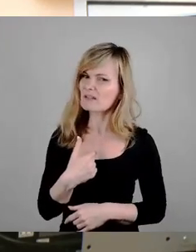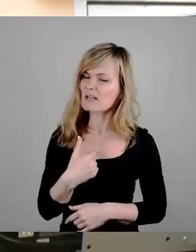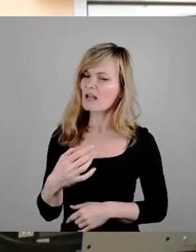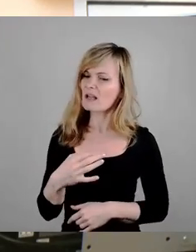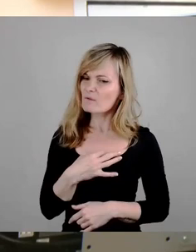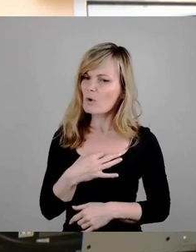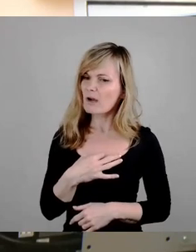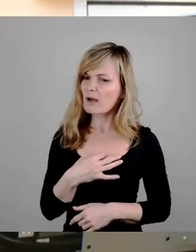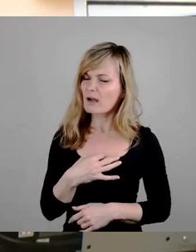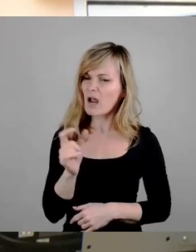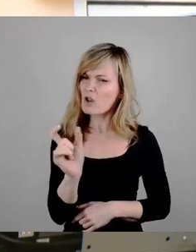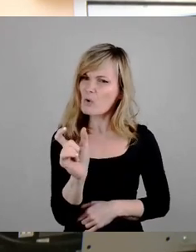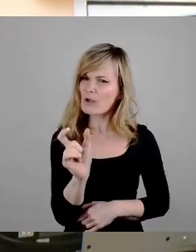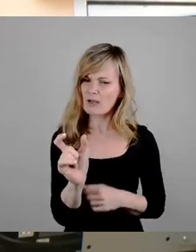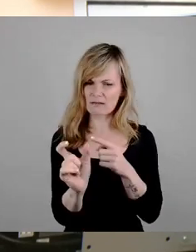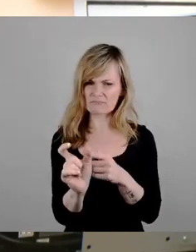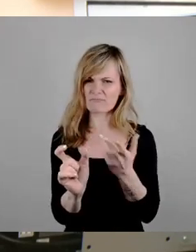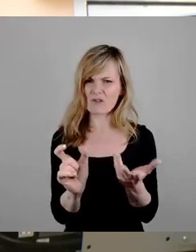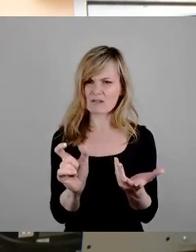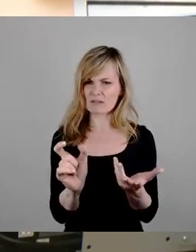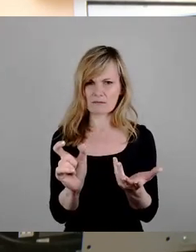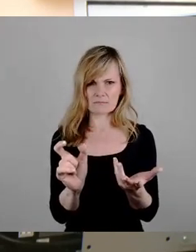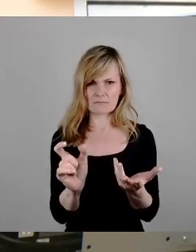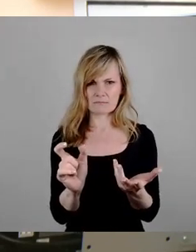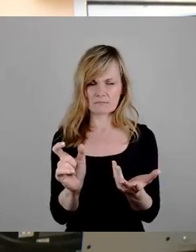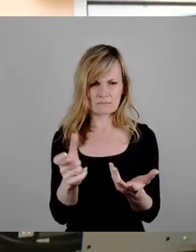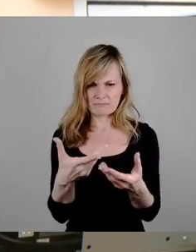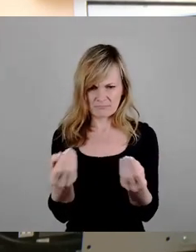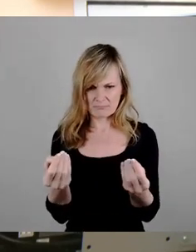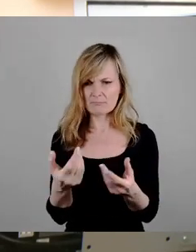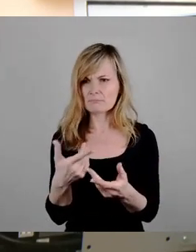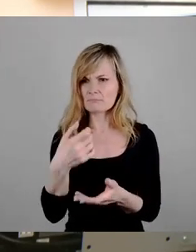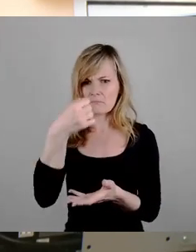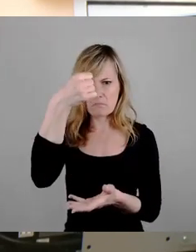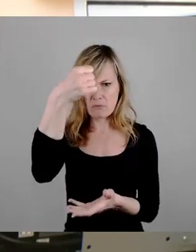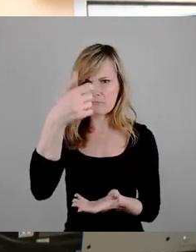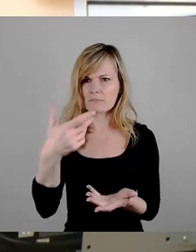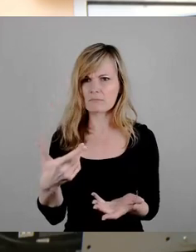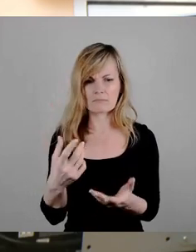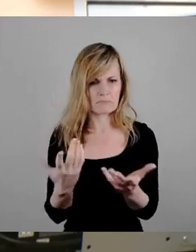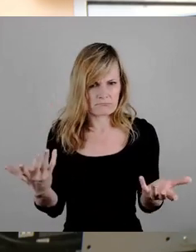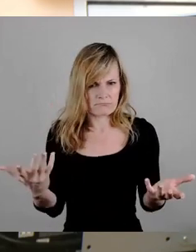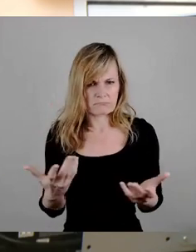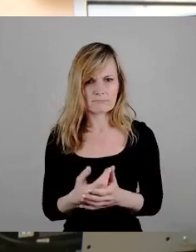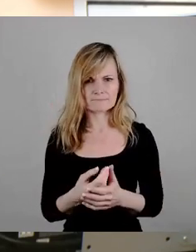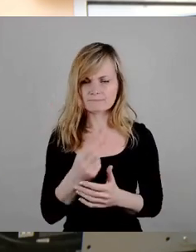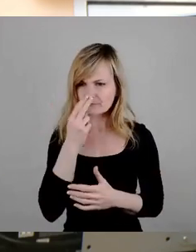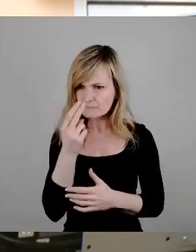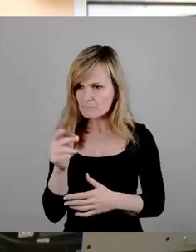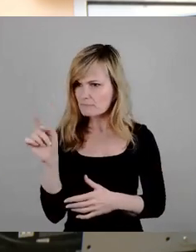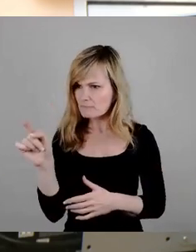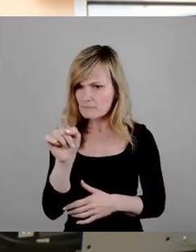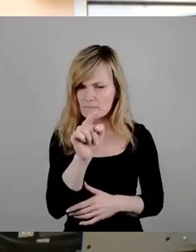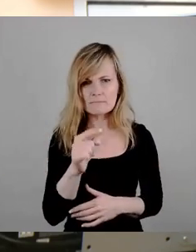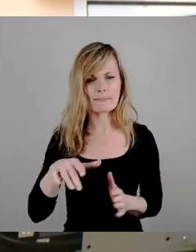doch eine Lücke auf, wo ich sage, ja, wo ist denn das hin, das Geld? Wenn man sich die Acts anschaut, die sind nicht berühmt, also